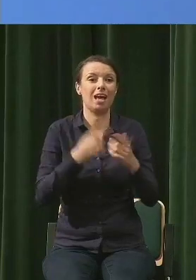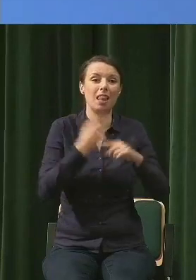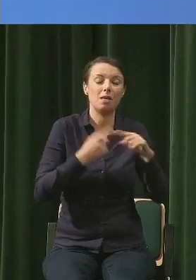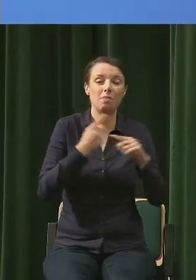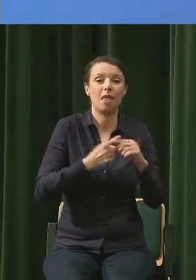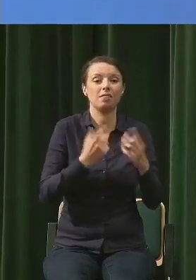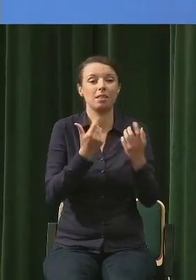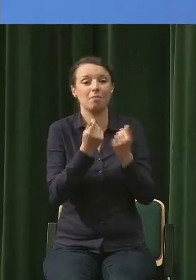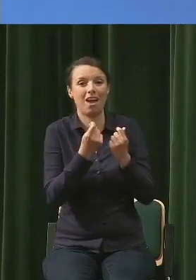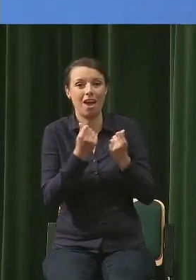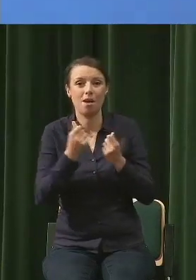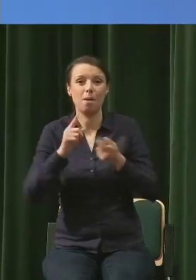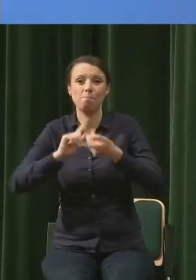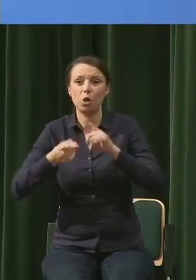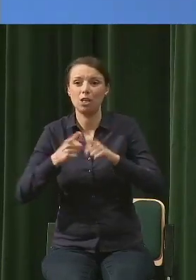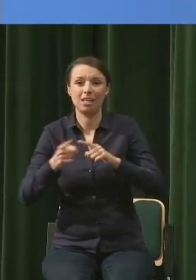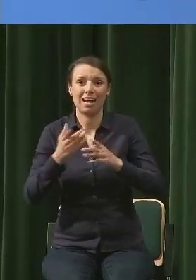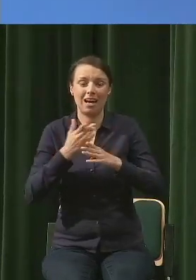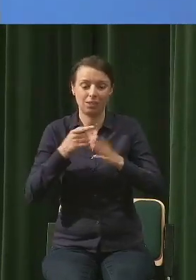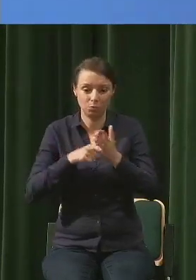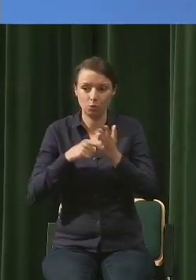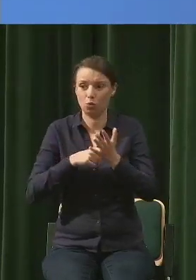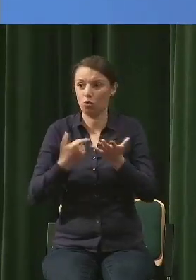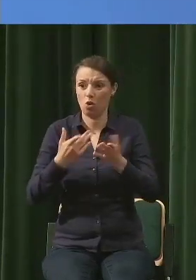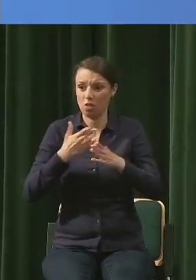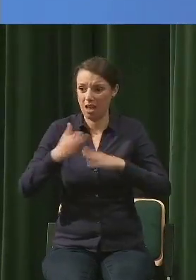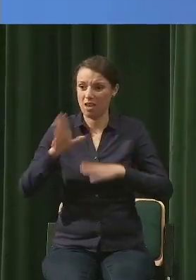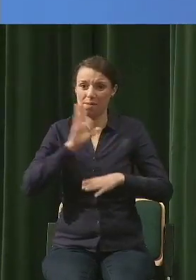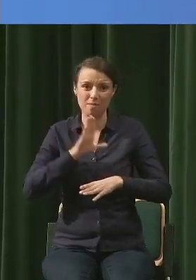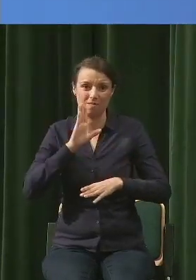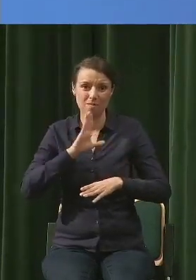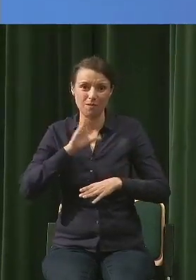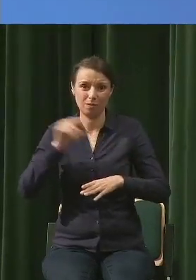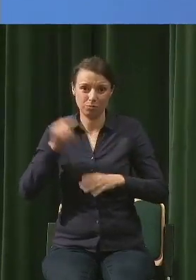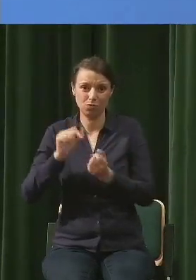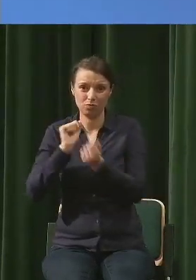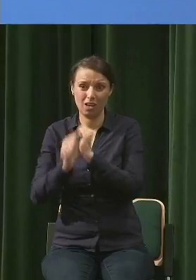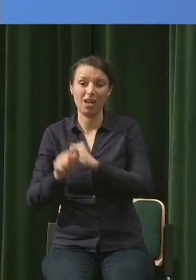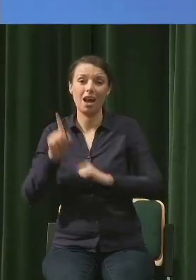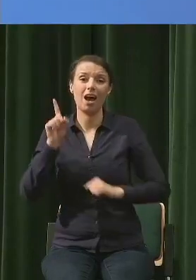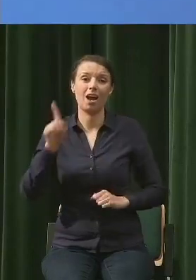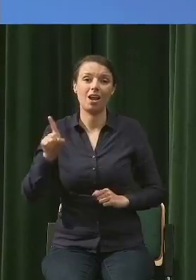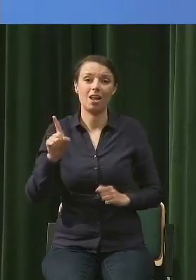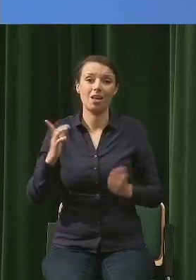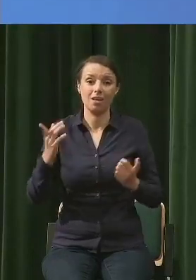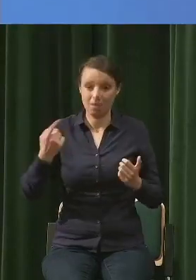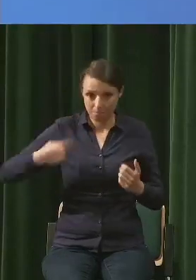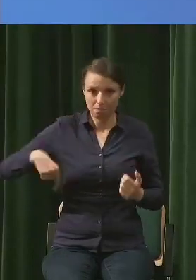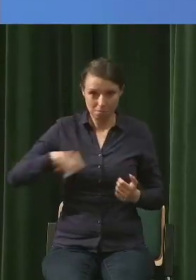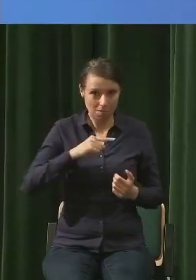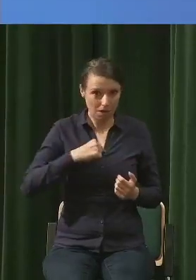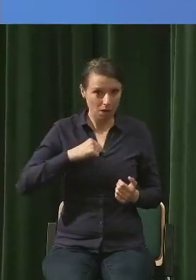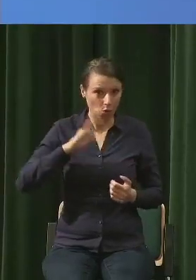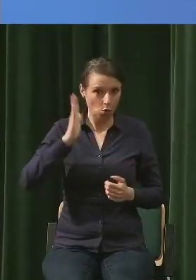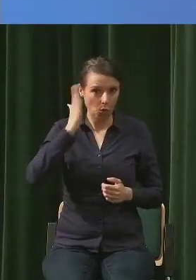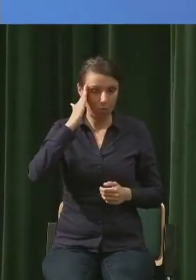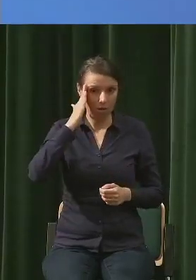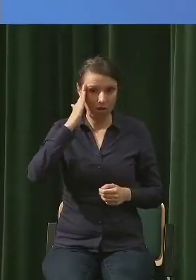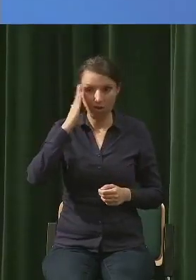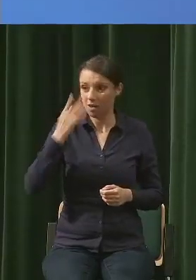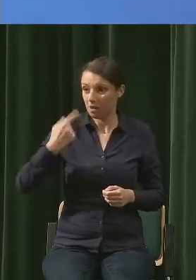żeby tak funkcjonować cały czas. Niemniej jednak jesteśmy jakby zdolni do pewnego